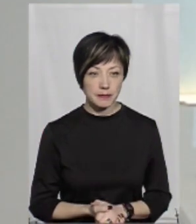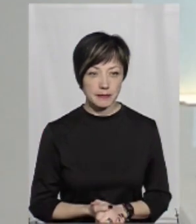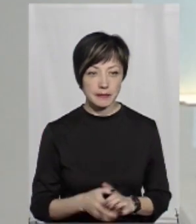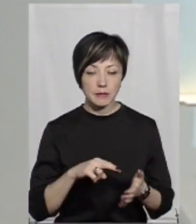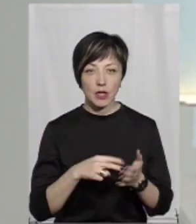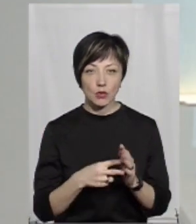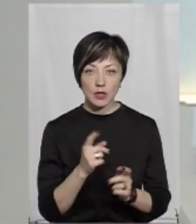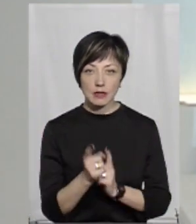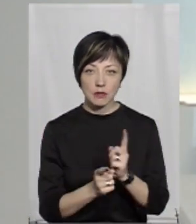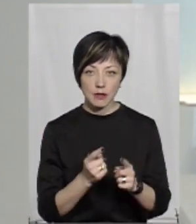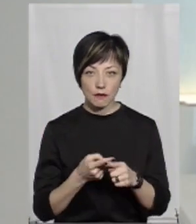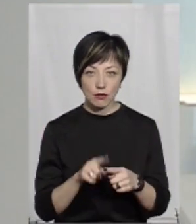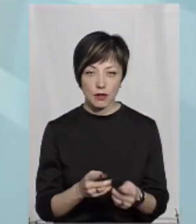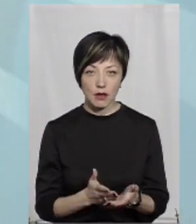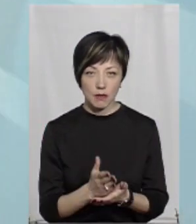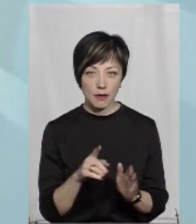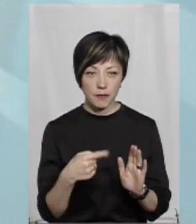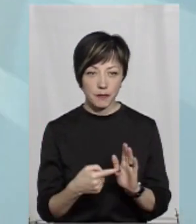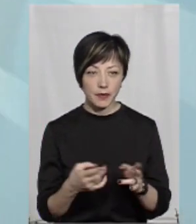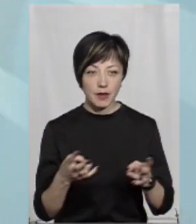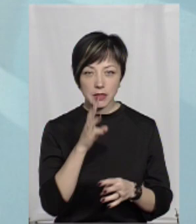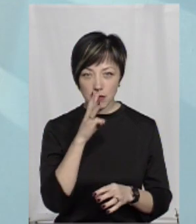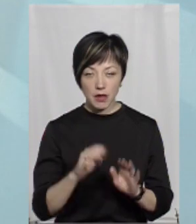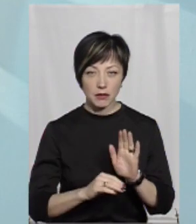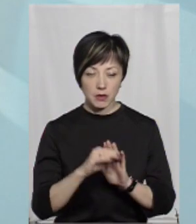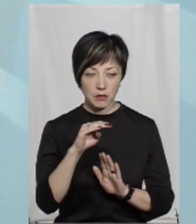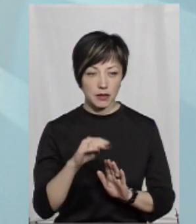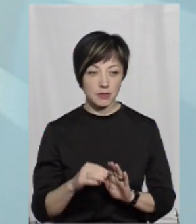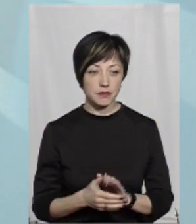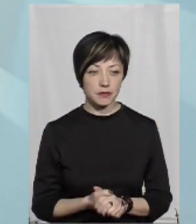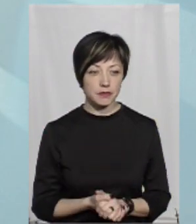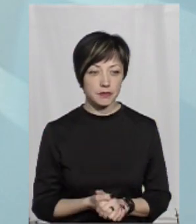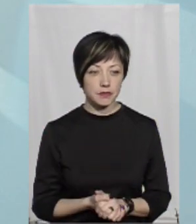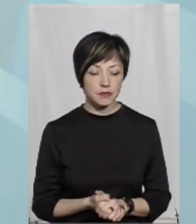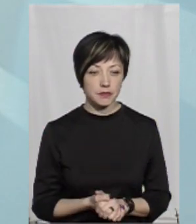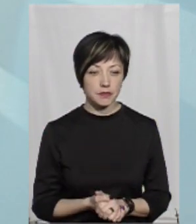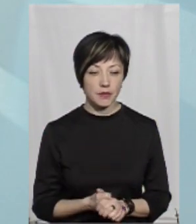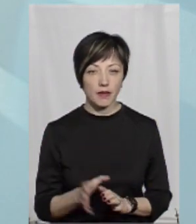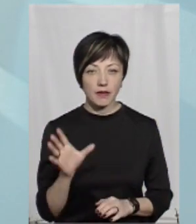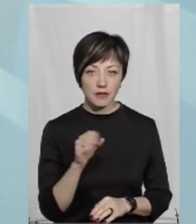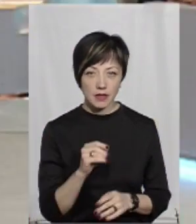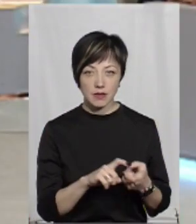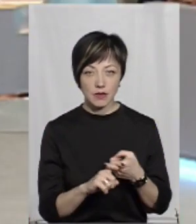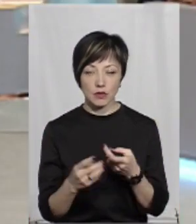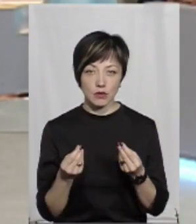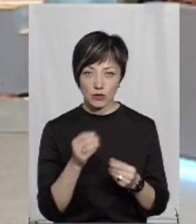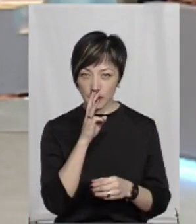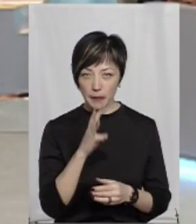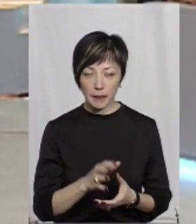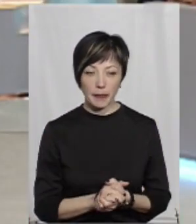Плануєте щось змінити в цьому? Треба зарплати піднімати. Піднімати заробітні плати. Все? Так,